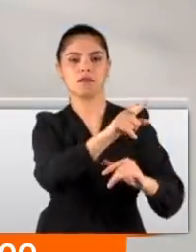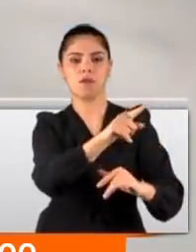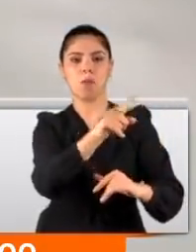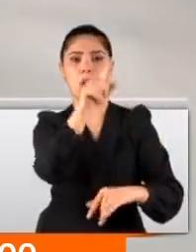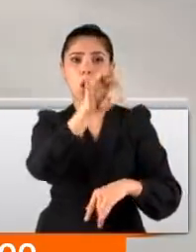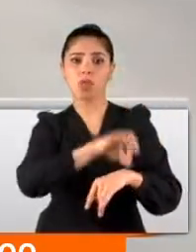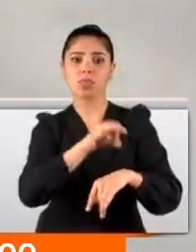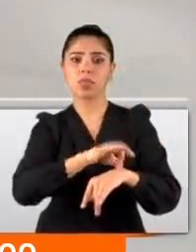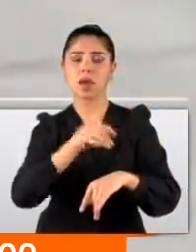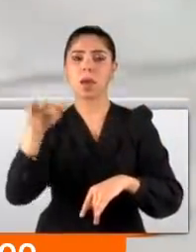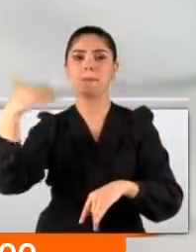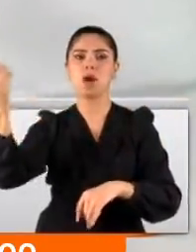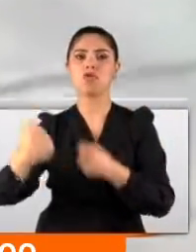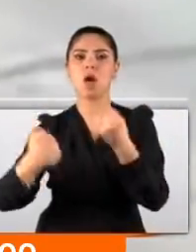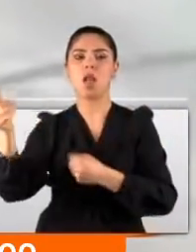İşte ne olduysa o an oldu.